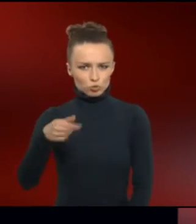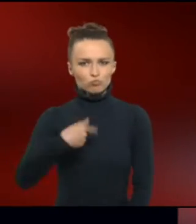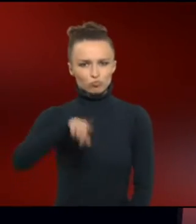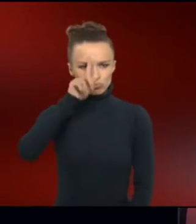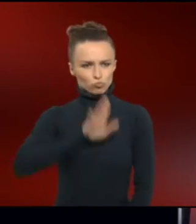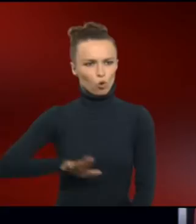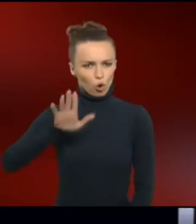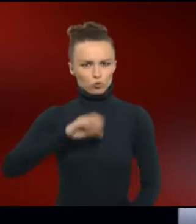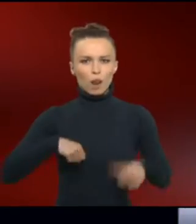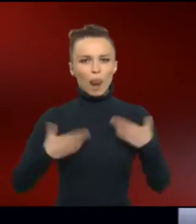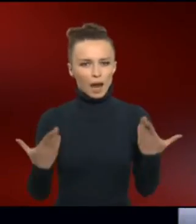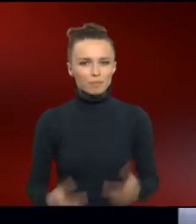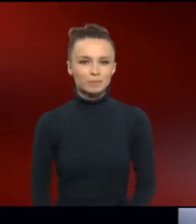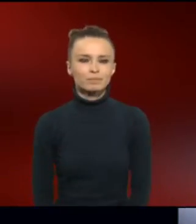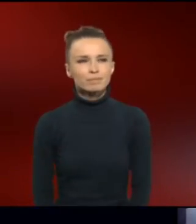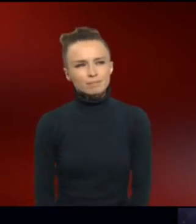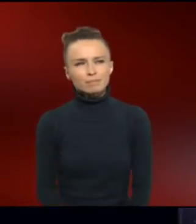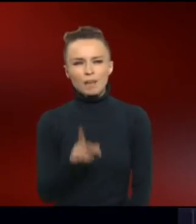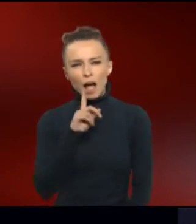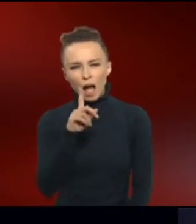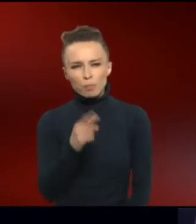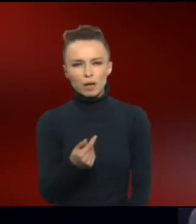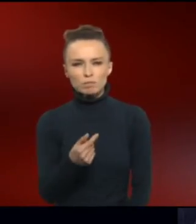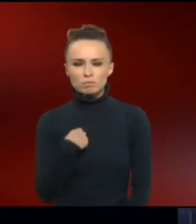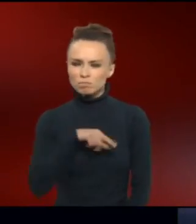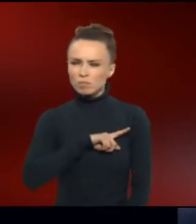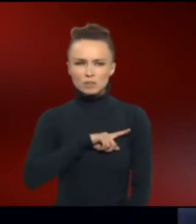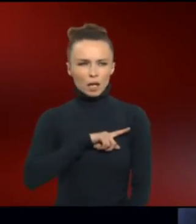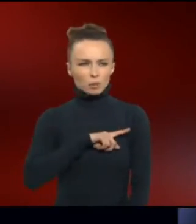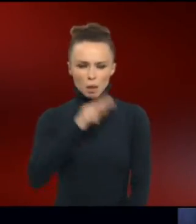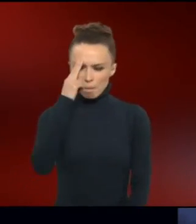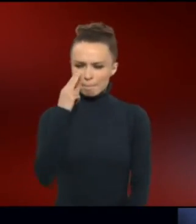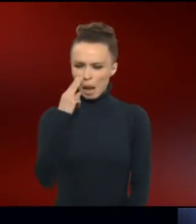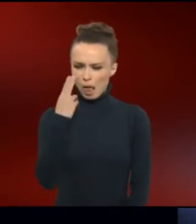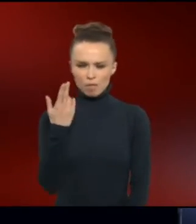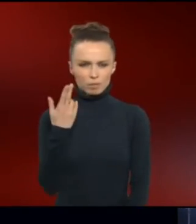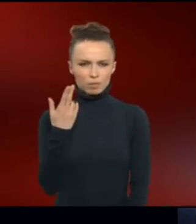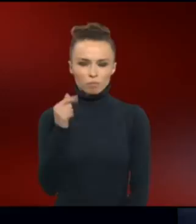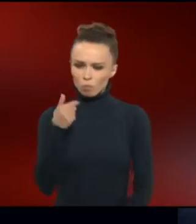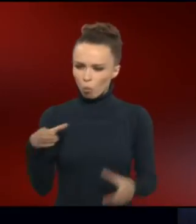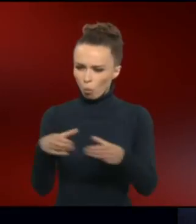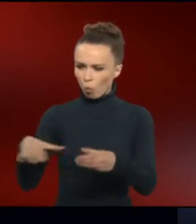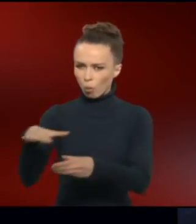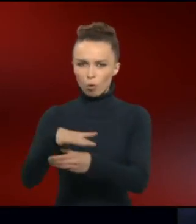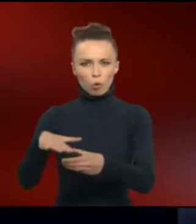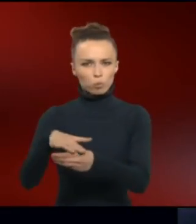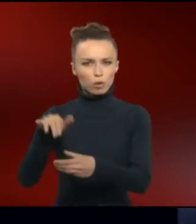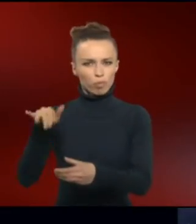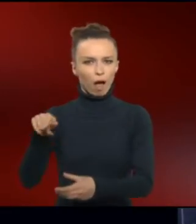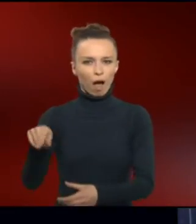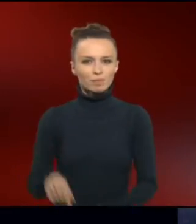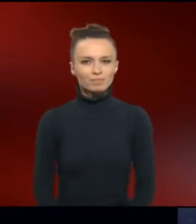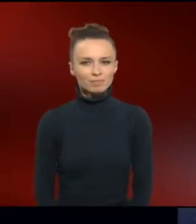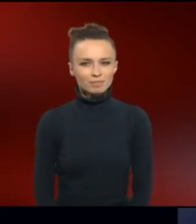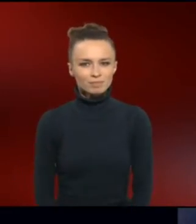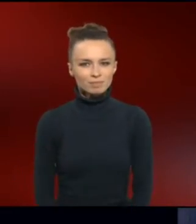hierzulande. Doch wir sind blind, wenn es um die eine oder andere Gruppe unserer Bevölkerung geht.